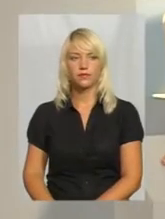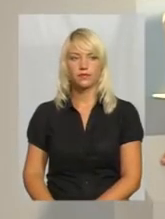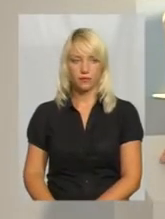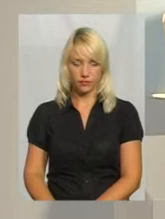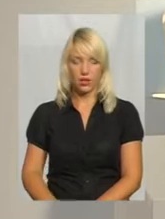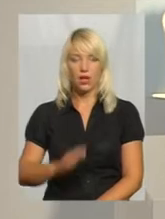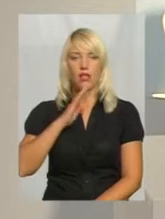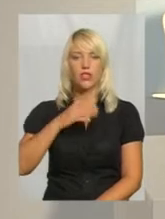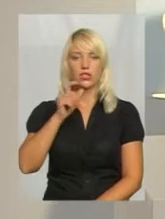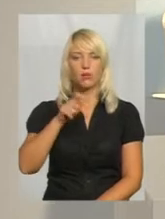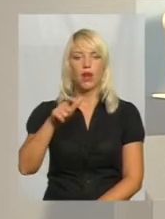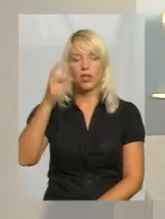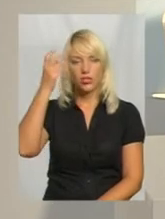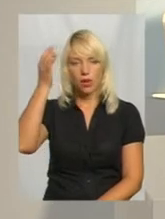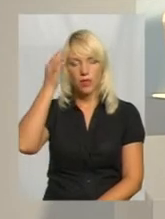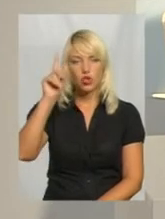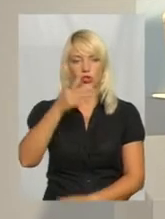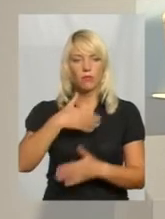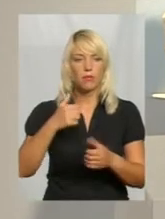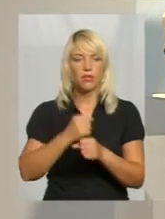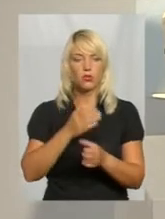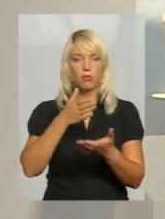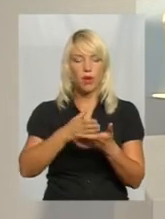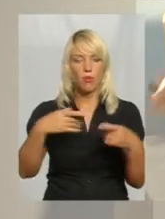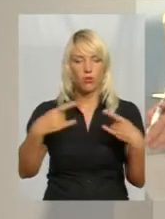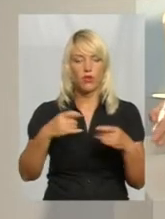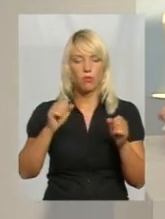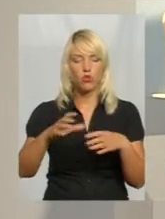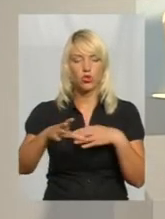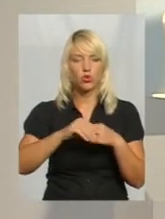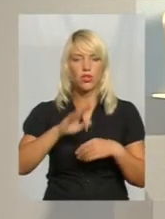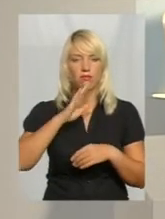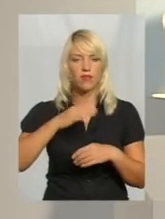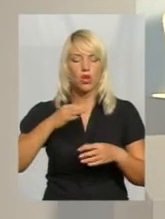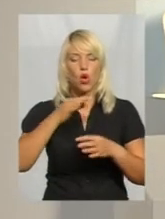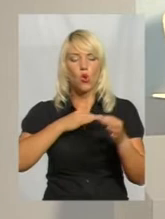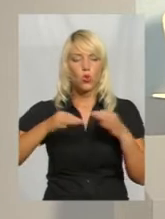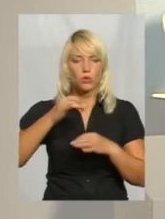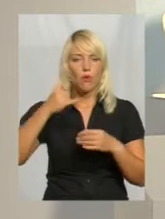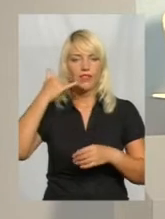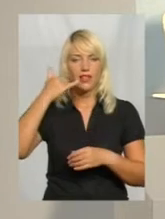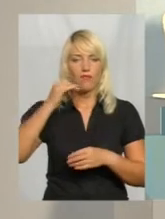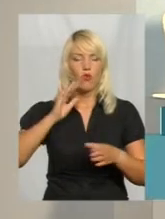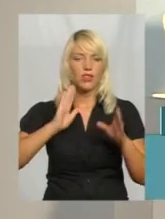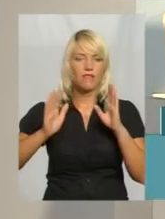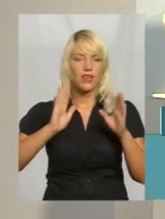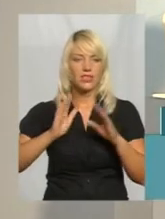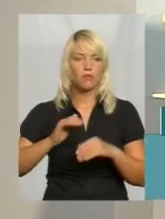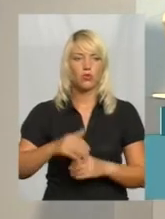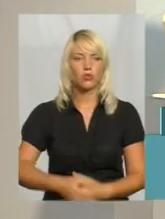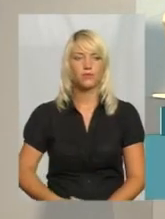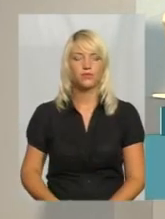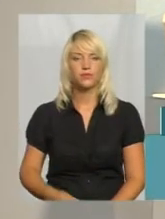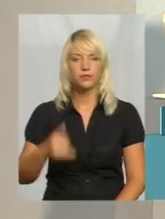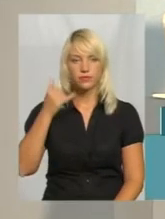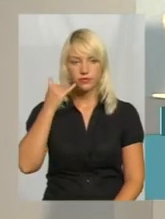Наш оглядача, мені нагадують, що ми працюємо у прямому ефірі. Можете долучатись до розмови телефоном і у соцмережі Фейсбук. І перший дозвонювач